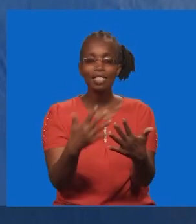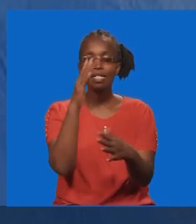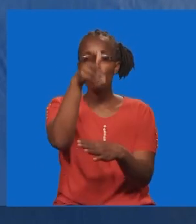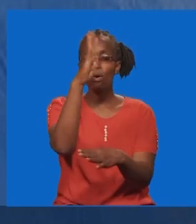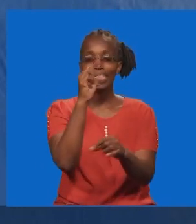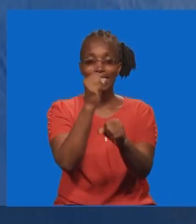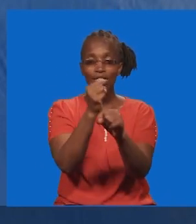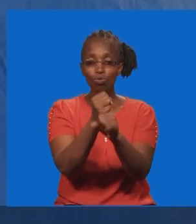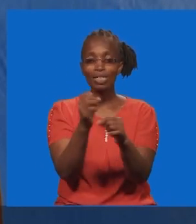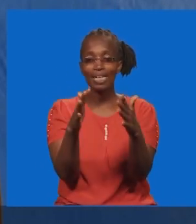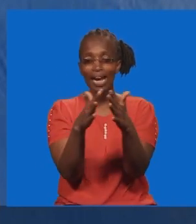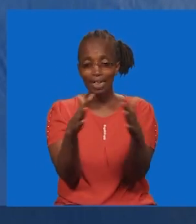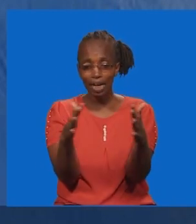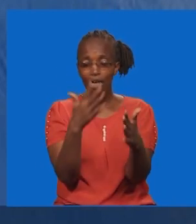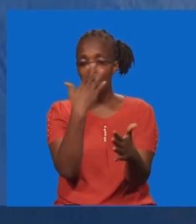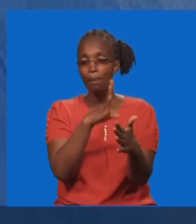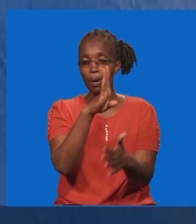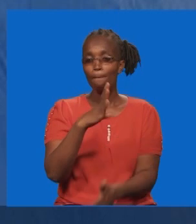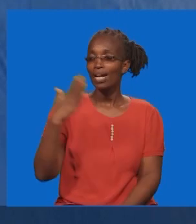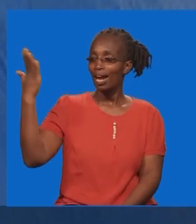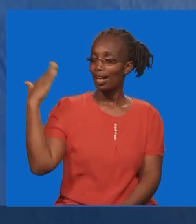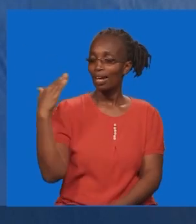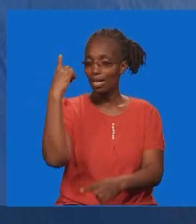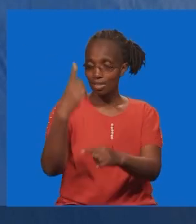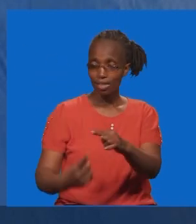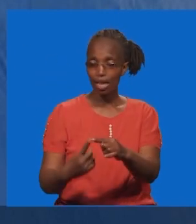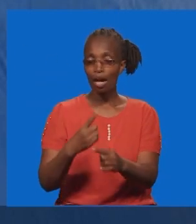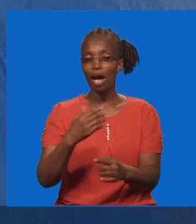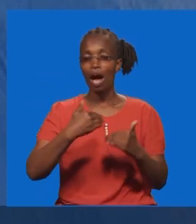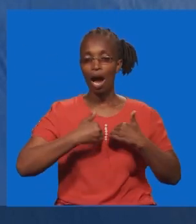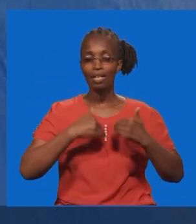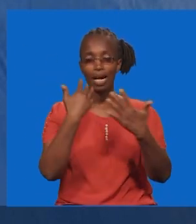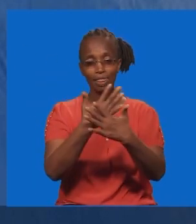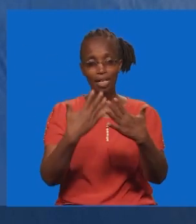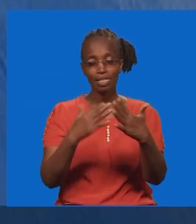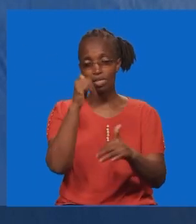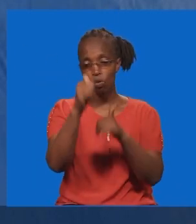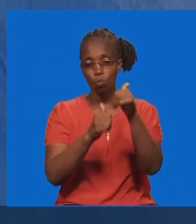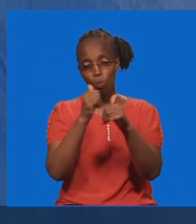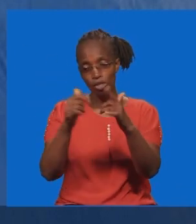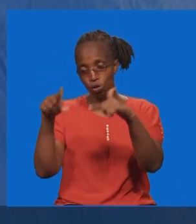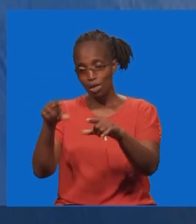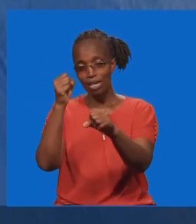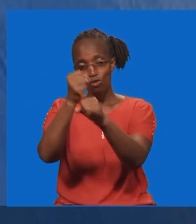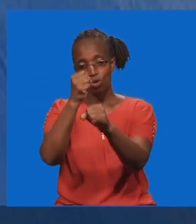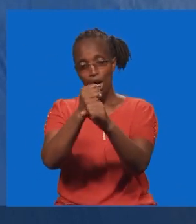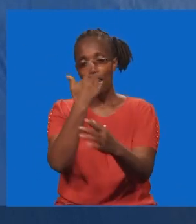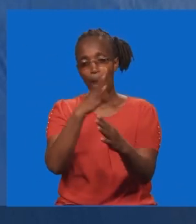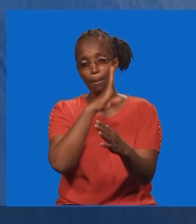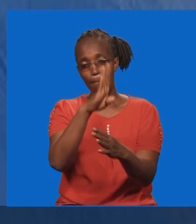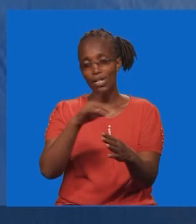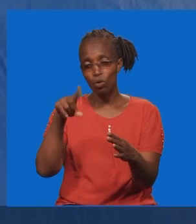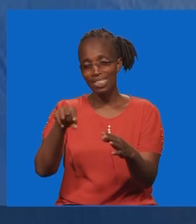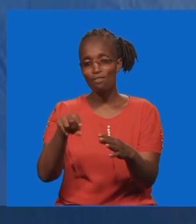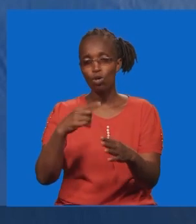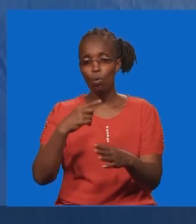wake ni mambo maku. Tanzama na ugune labda mwaka ulio pita. Mambo ambayo ulikuwa unayapitia. Angalia labda